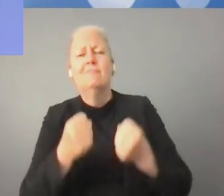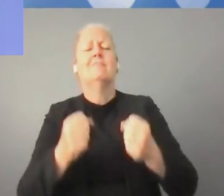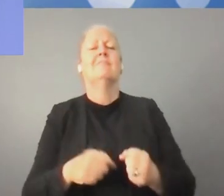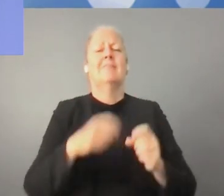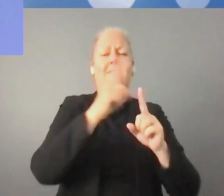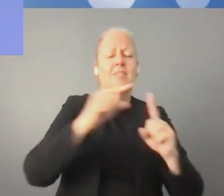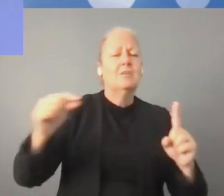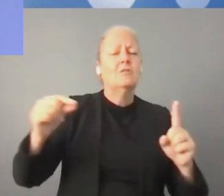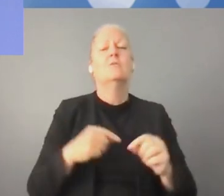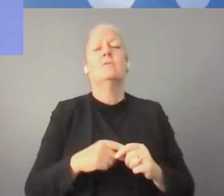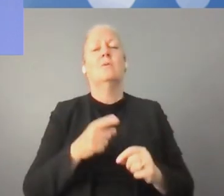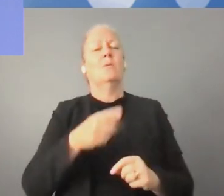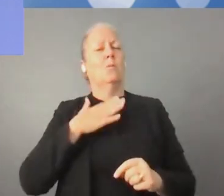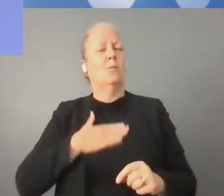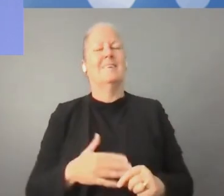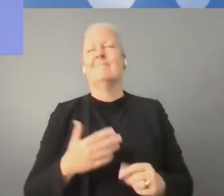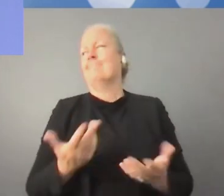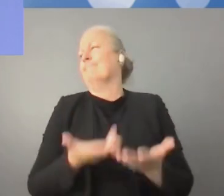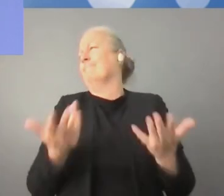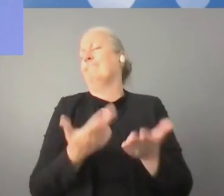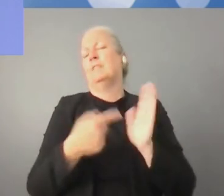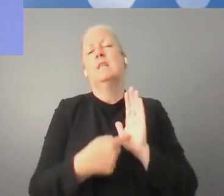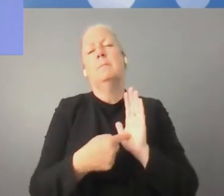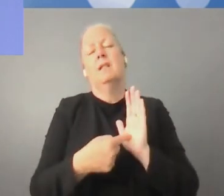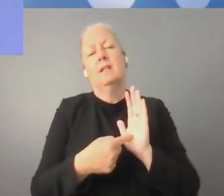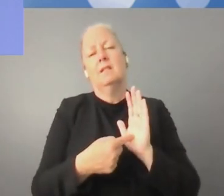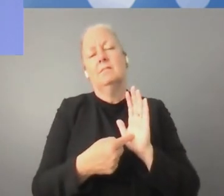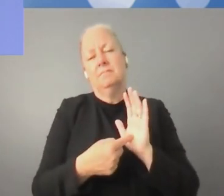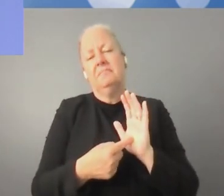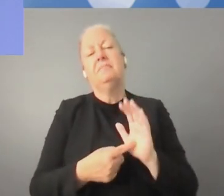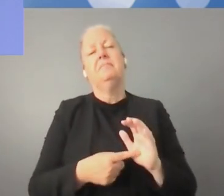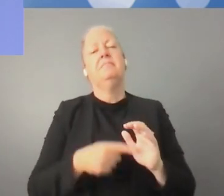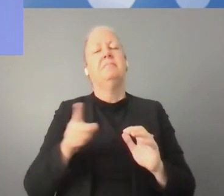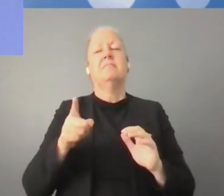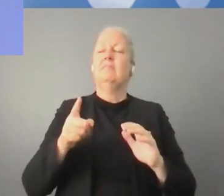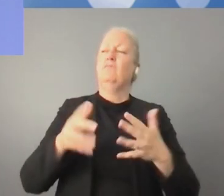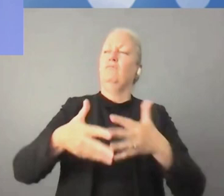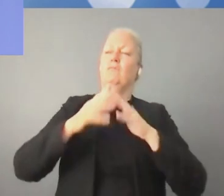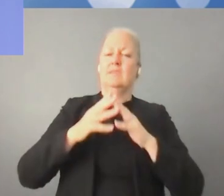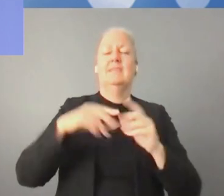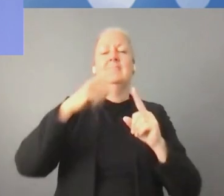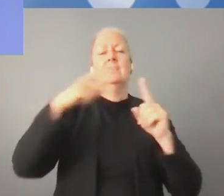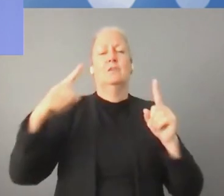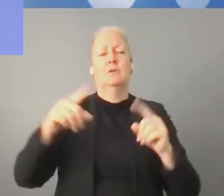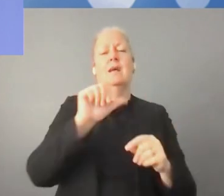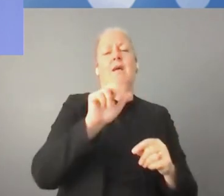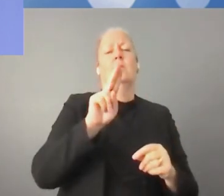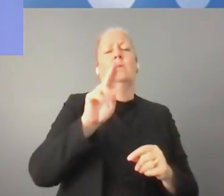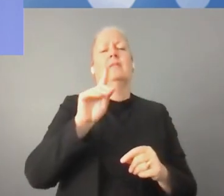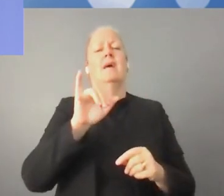لإنشاء مراكز توزيع. تستطيع